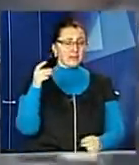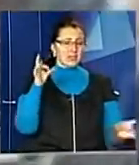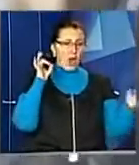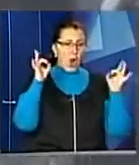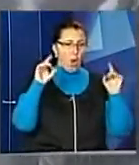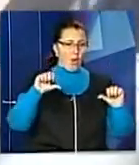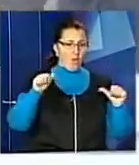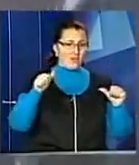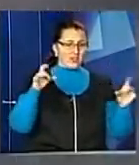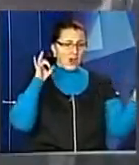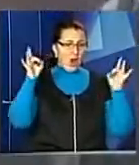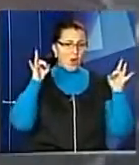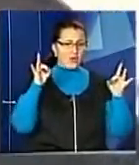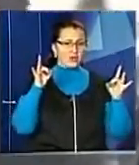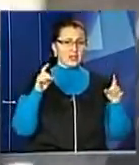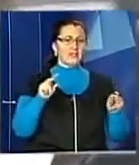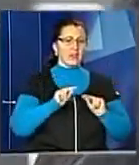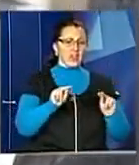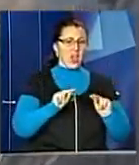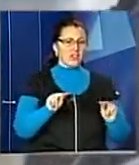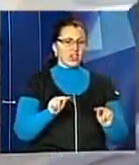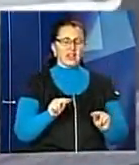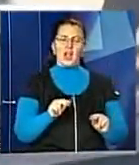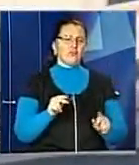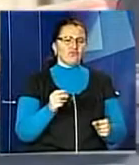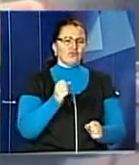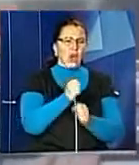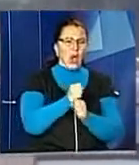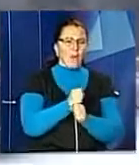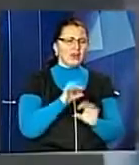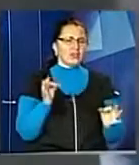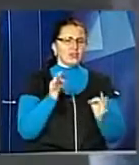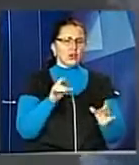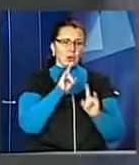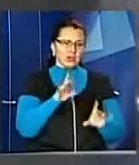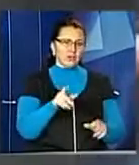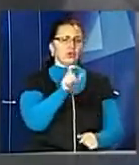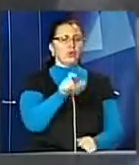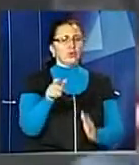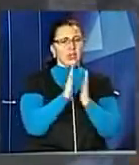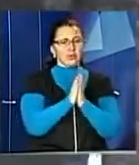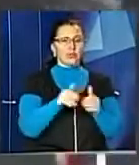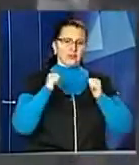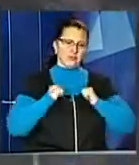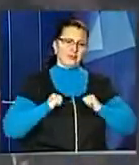оповіщення навчальна, практичні заходи відпрацьовуватися не будуть. Мешканців просять зберігати спокій.